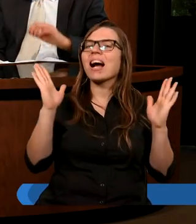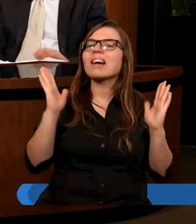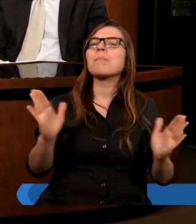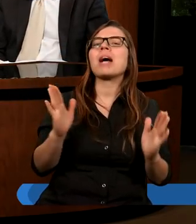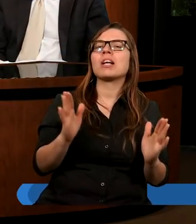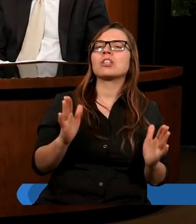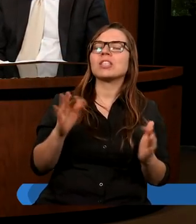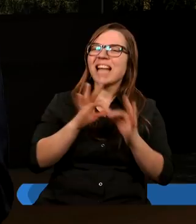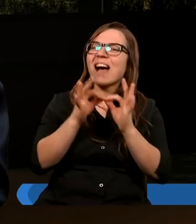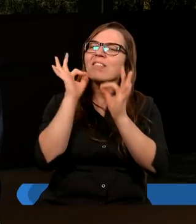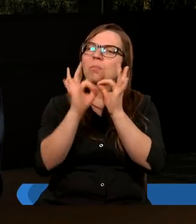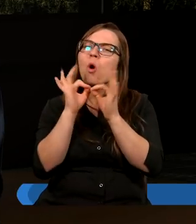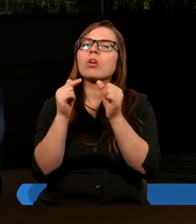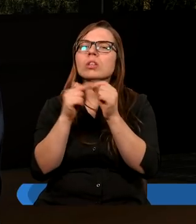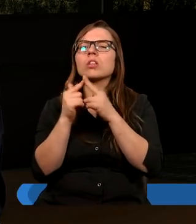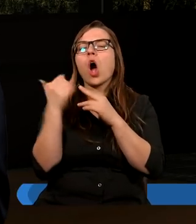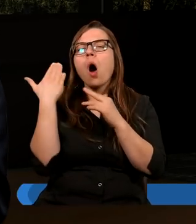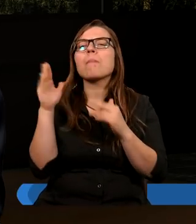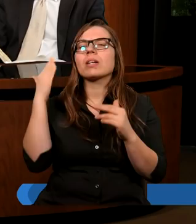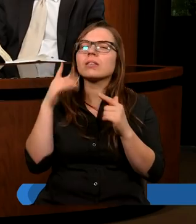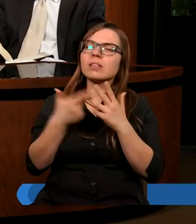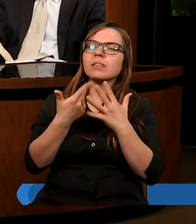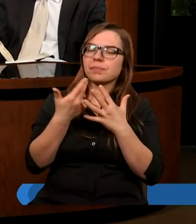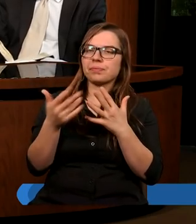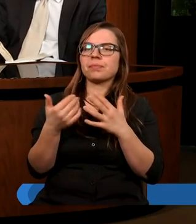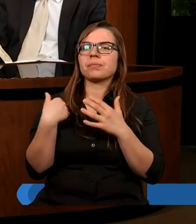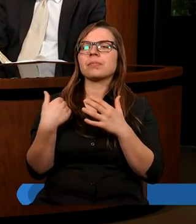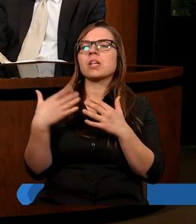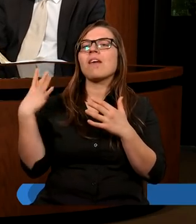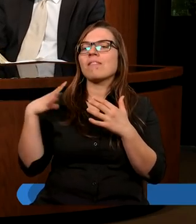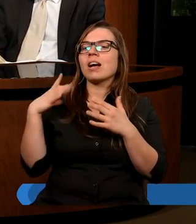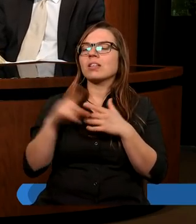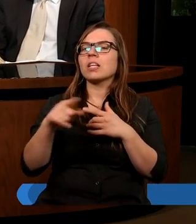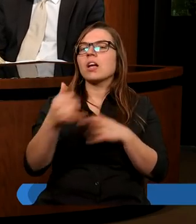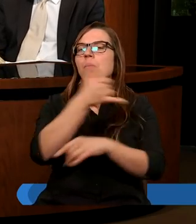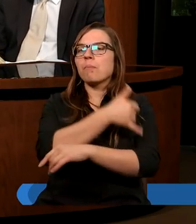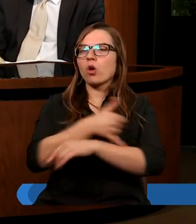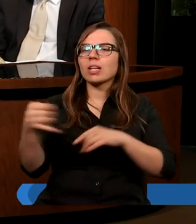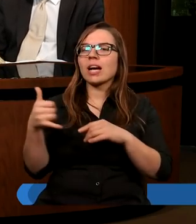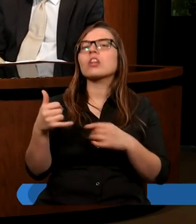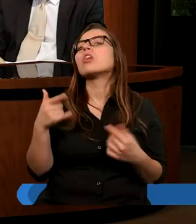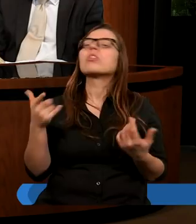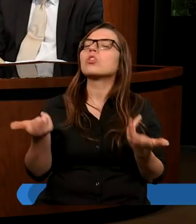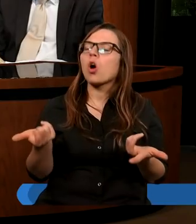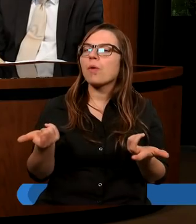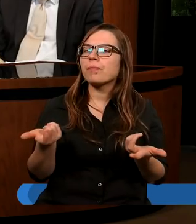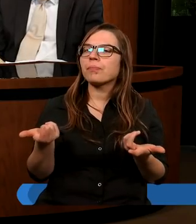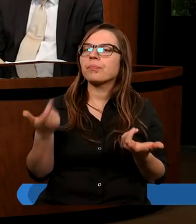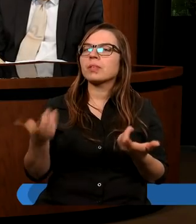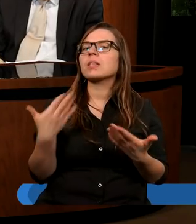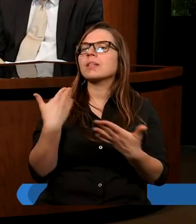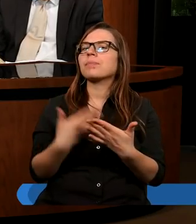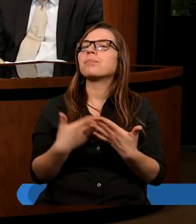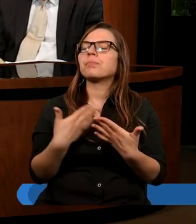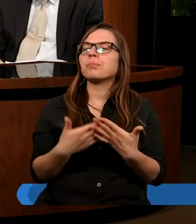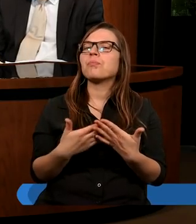nawet sobie policzyłem obcy. Obcy, tak. Ale chyba warto też jest podkreślenia to, że dlaczego